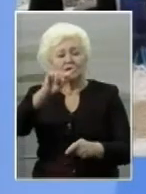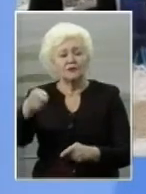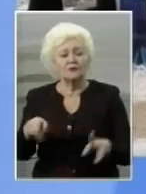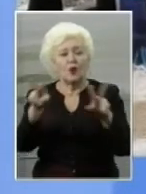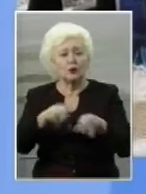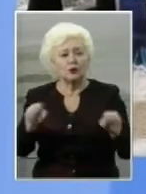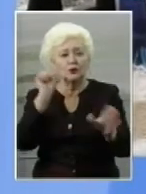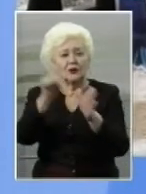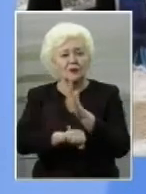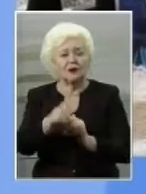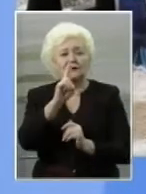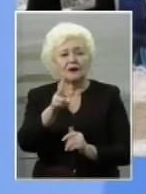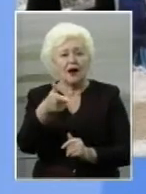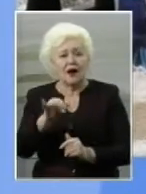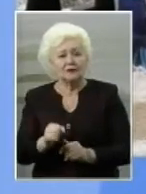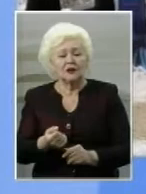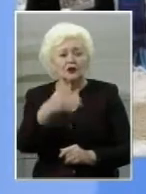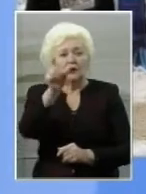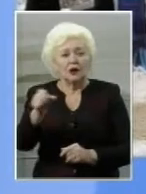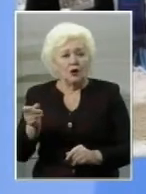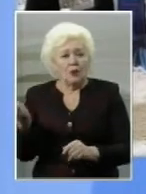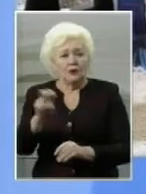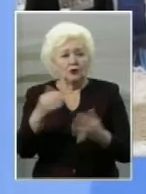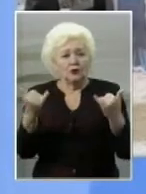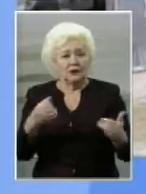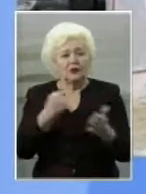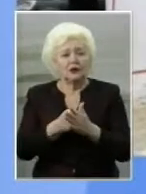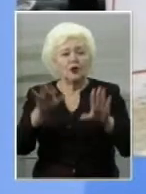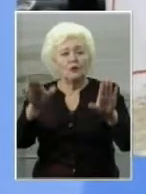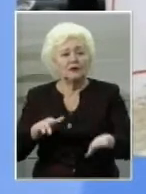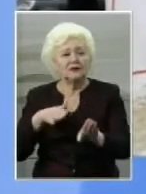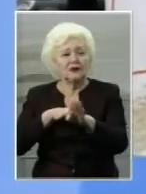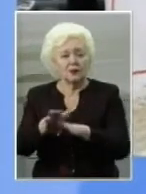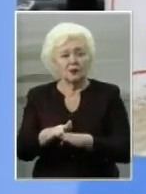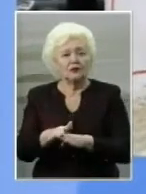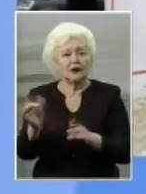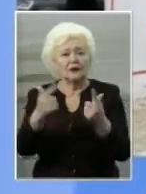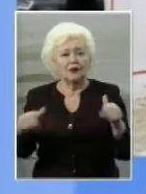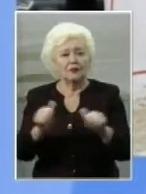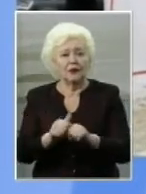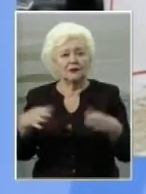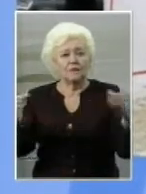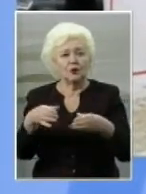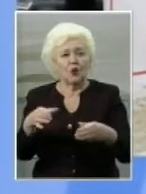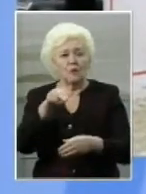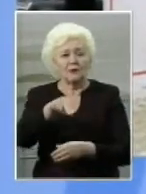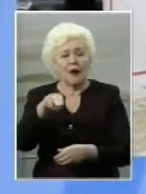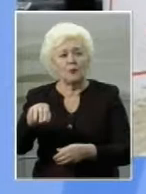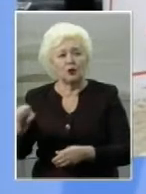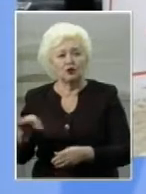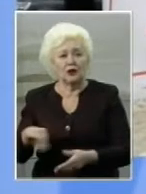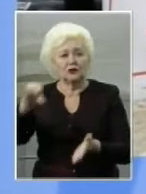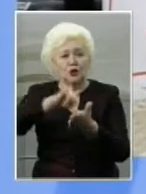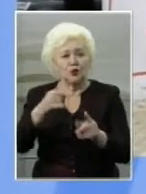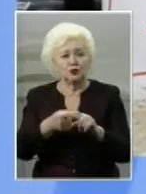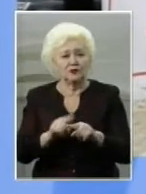розслідувати вбивство Катерини Гандзюк кілька людей приходили сьогодні до місця проведенню з'їзду партії Блок Петра Порошенка, участь якому